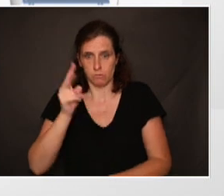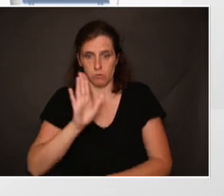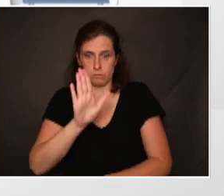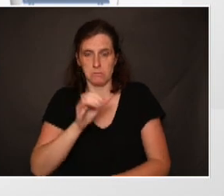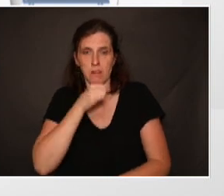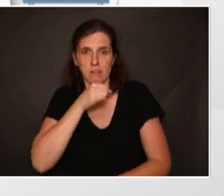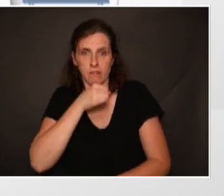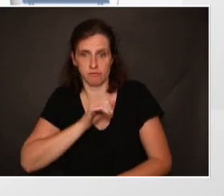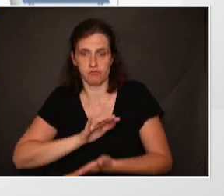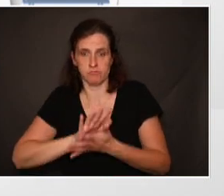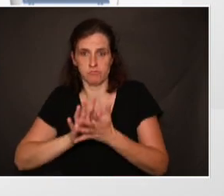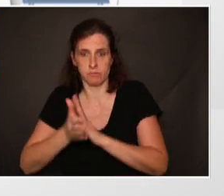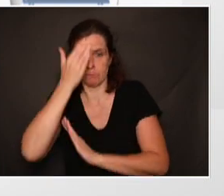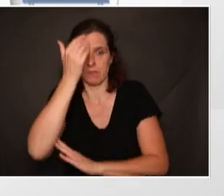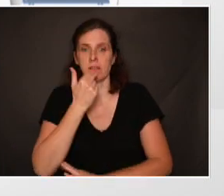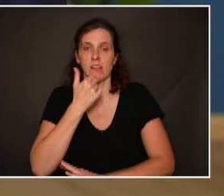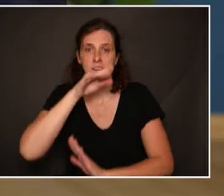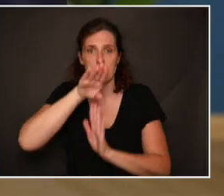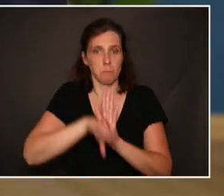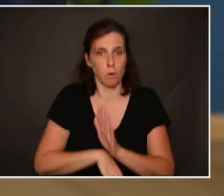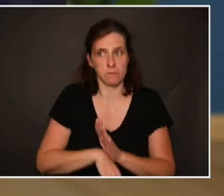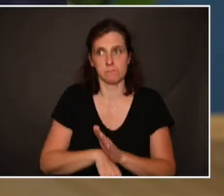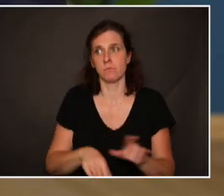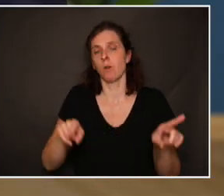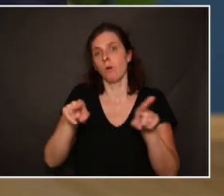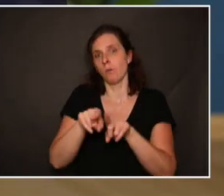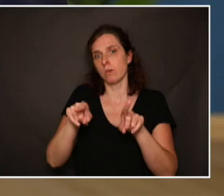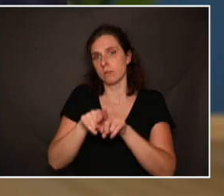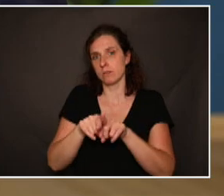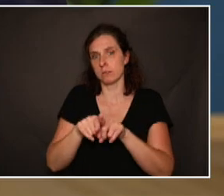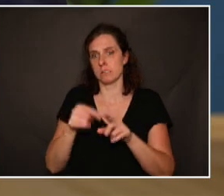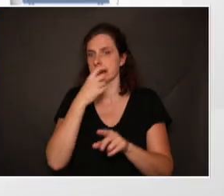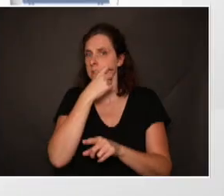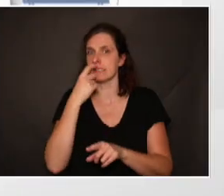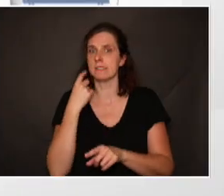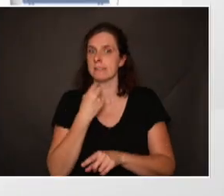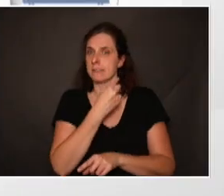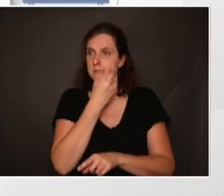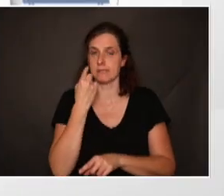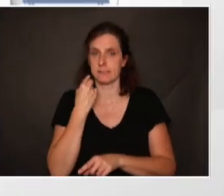vieillissement si celui-ci est de moins bonne qualité et également la sphère bucodentaire.